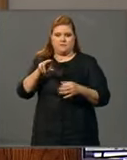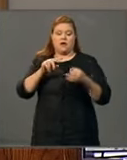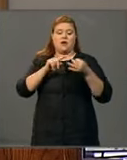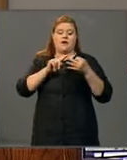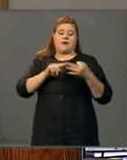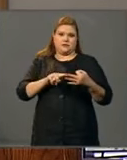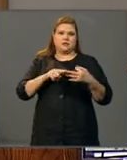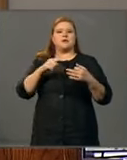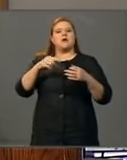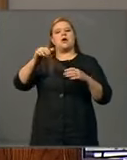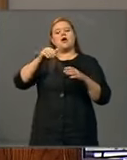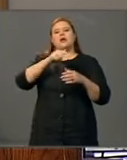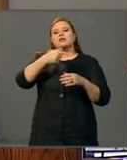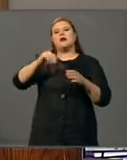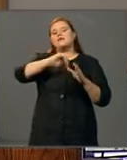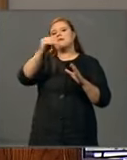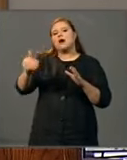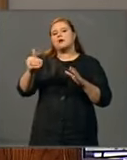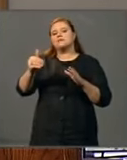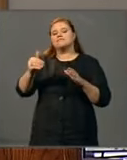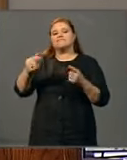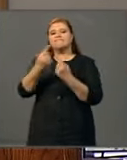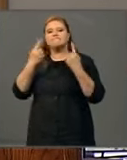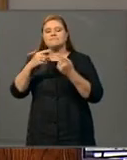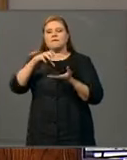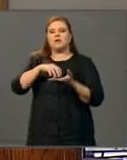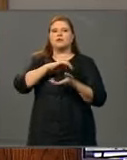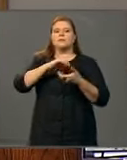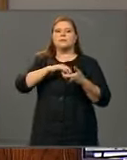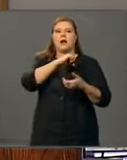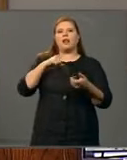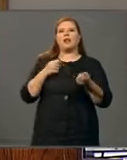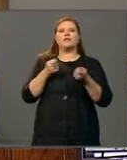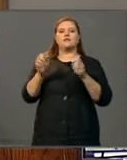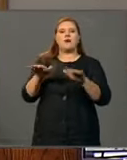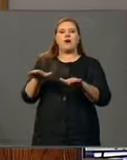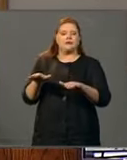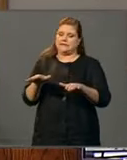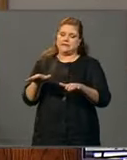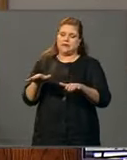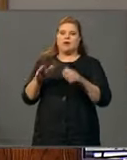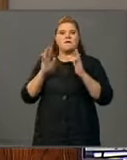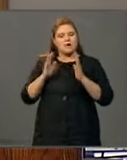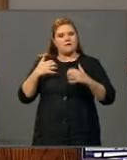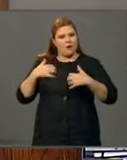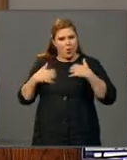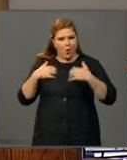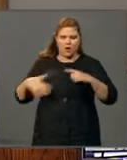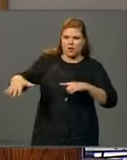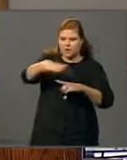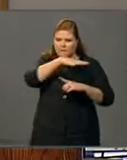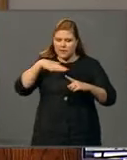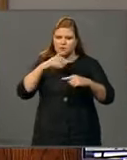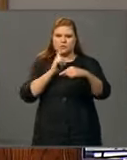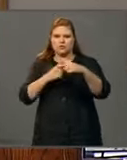Talvivaaran tilanne ei ole valtiolle vain hallinnointia. Tämä vakavaa huolta ympäristöstä ja yksittäisten ihmisten työpaikoista. Kainuun